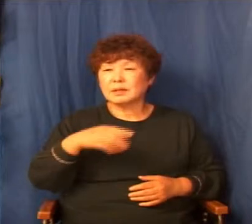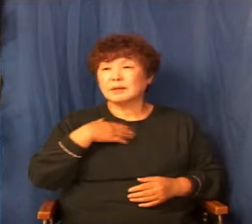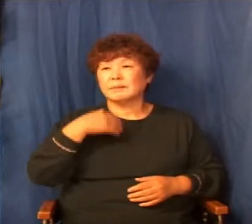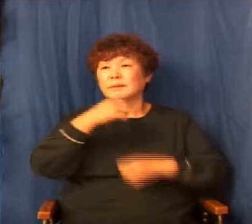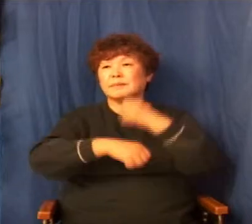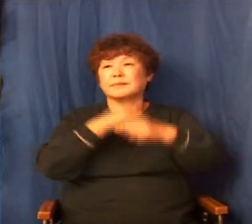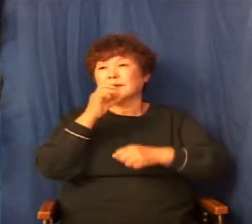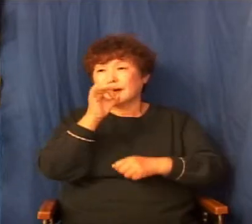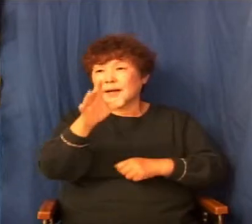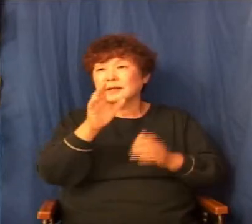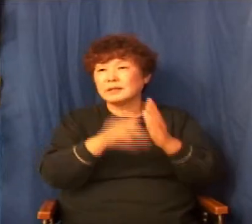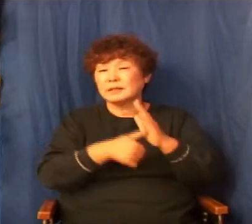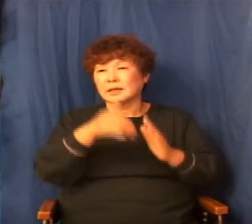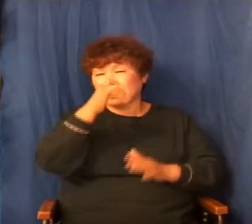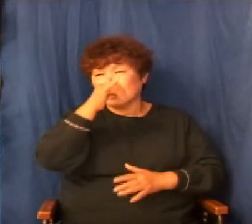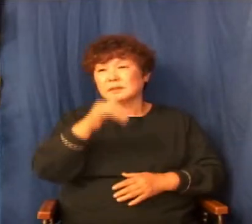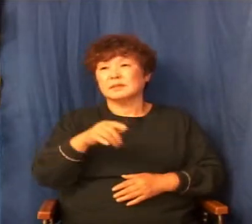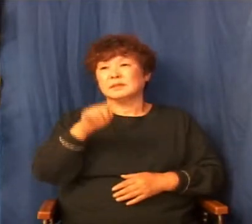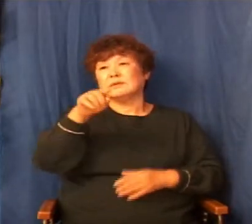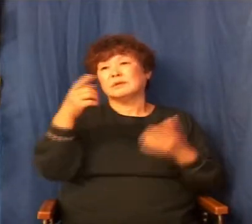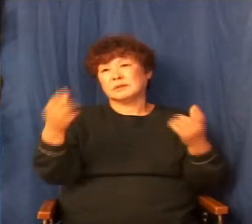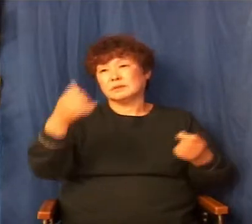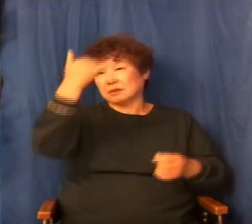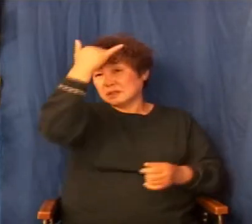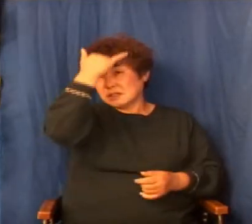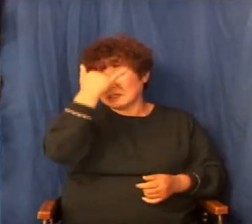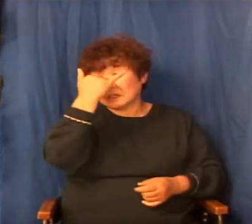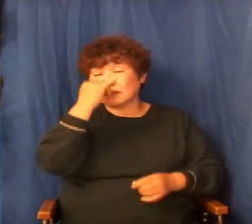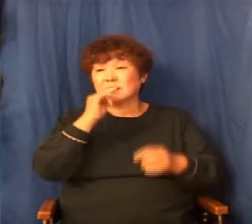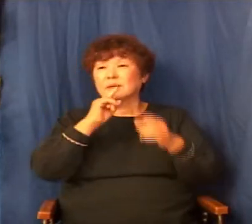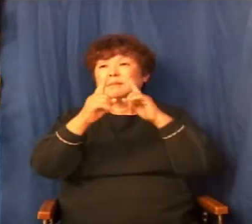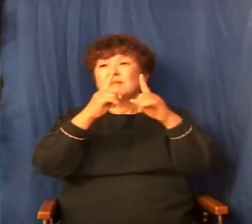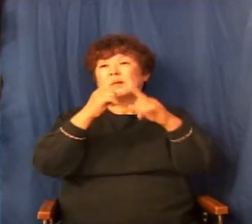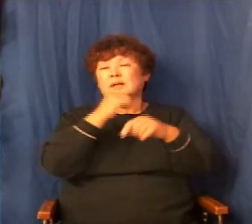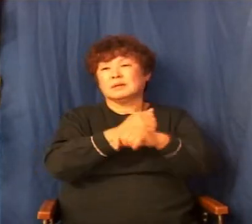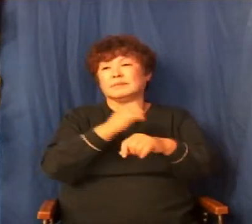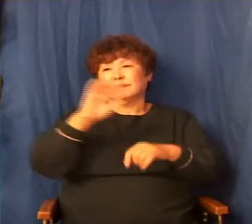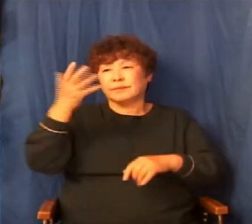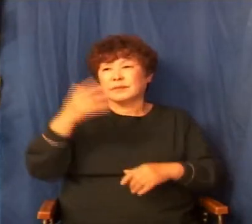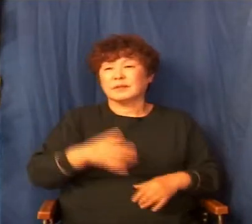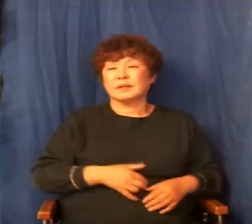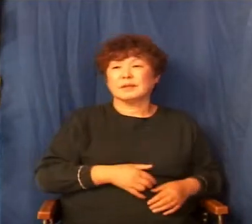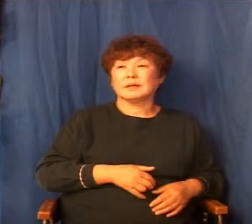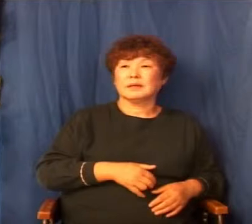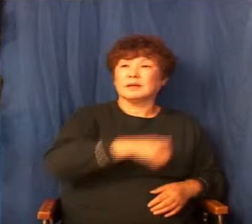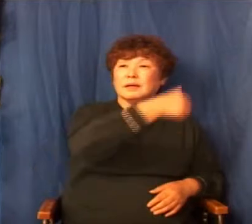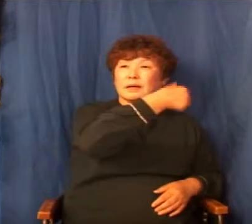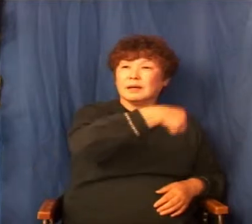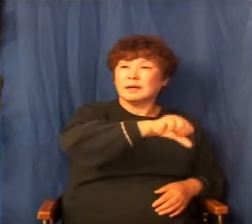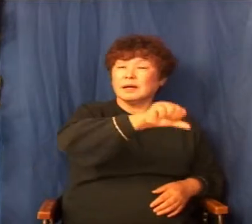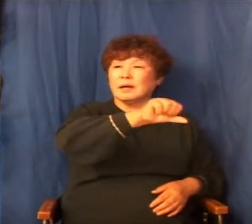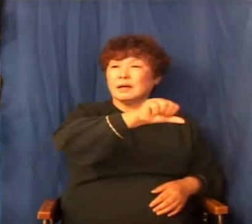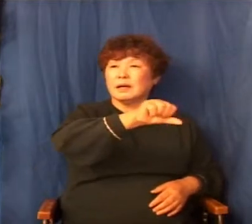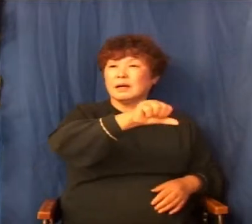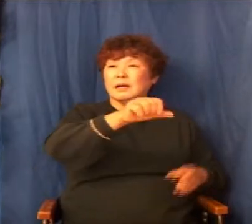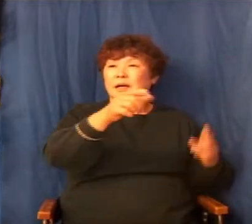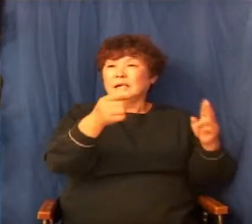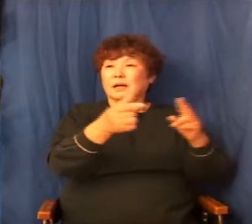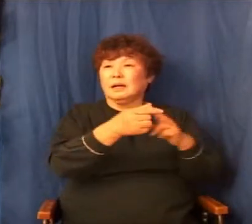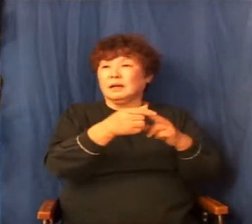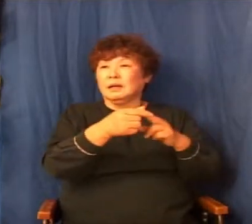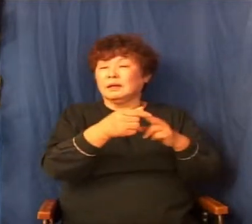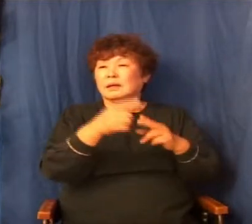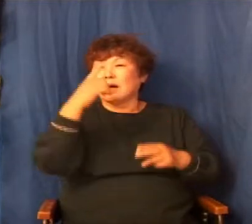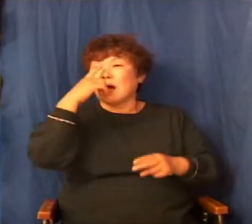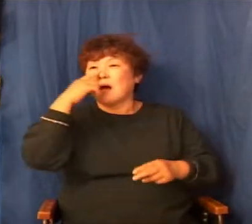그것이 인격이란 말이에요. 인격 대 인격으로 만나는 거예요. 이게 없으면 거기에 무력이